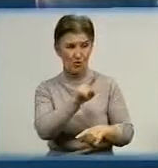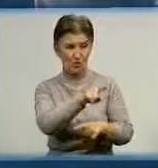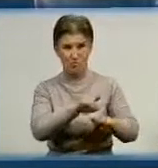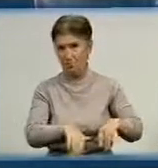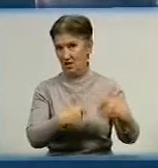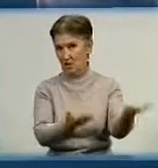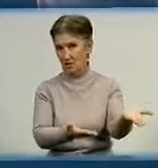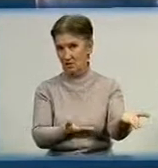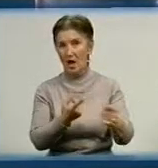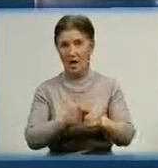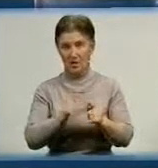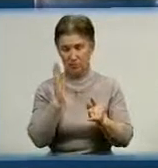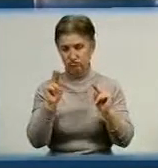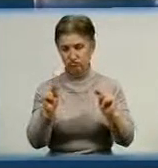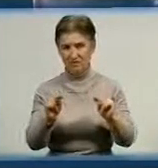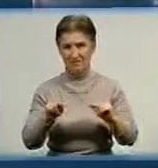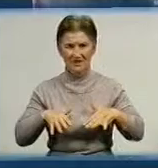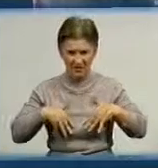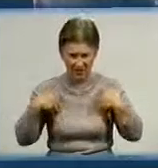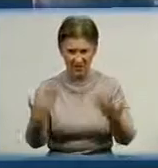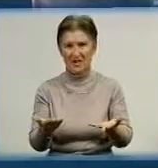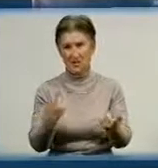йому цю посаду. Це буде відверта, правильна розмова.